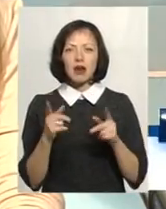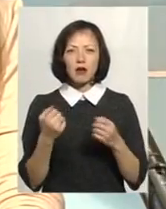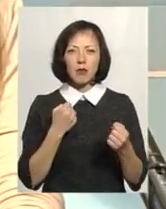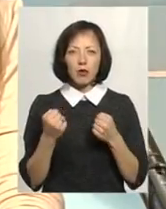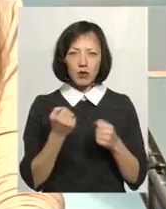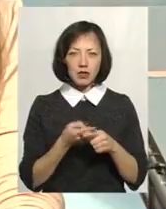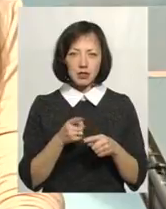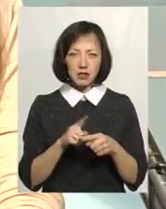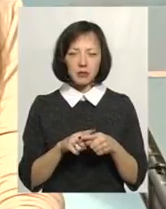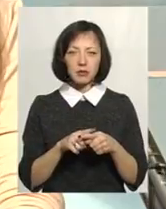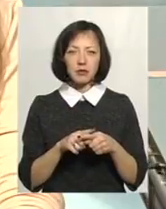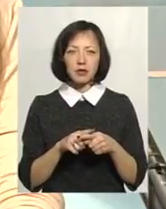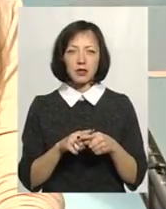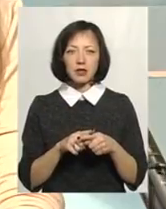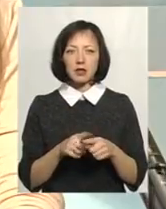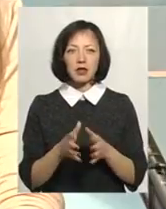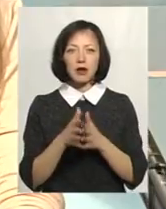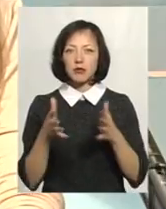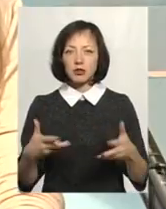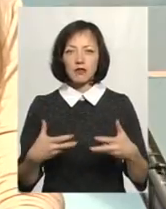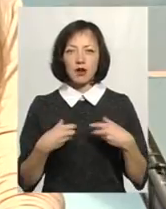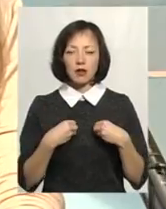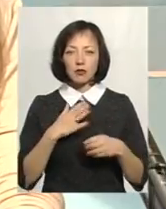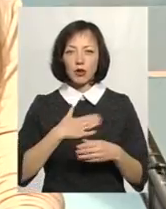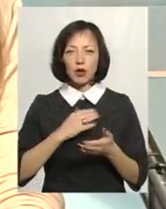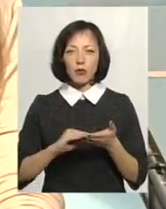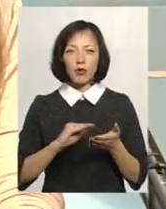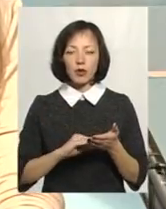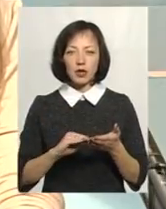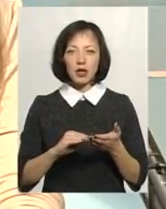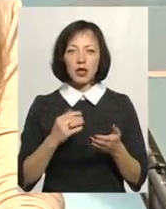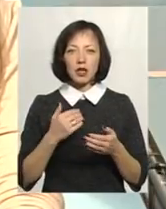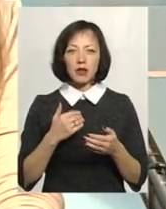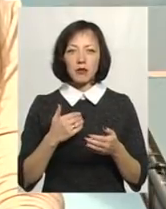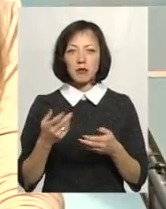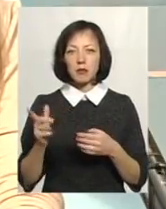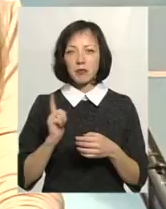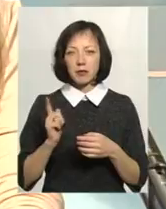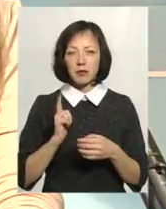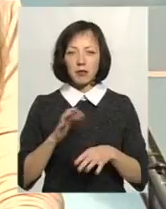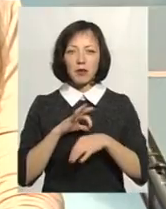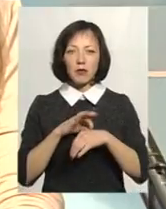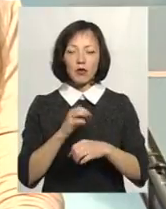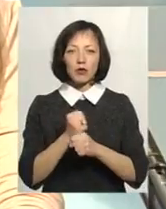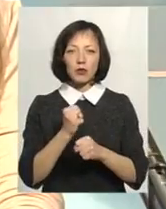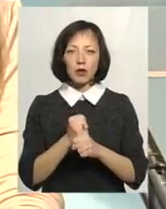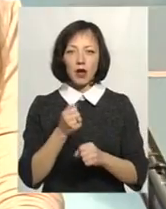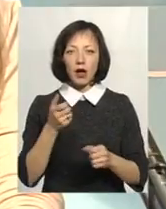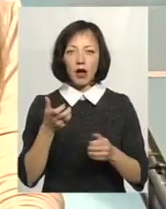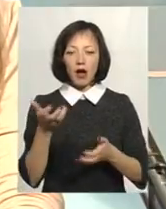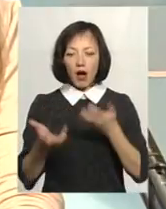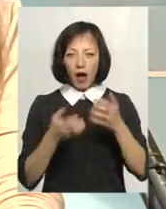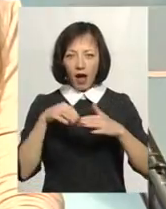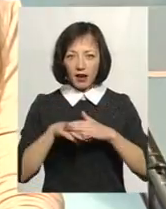справлялася. Це найбільше вразило мене в моїй роботі. Ми з Тетяною проводили роботу в архіві